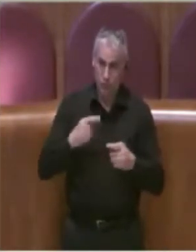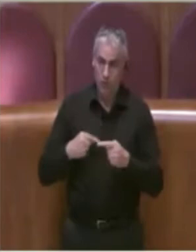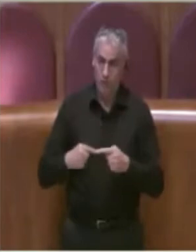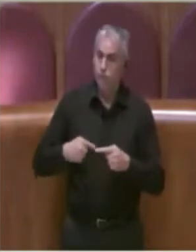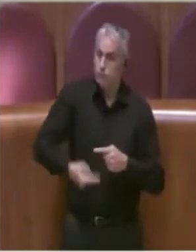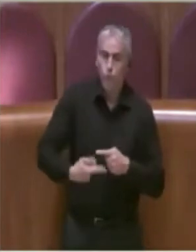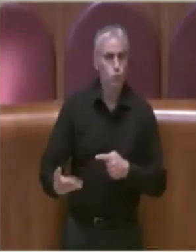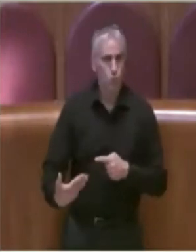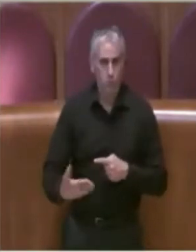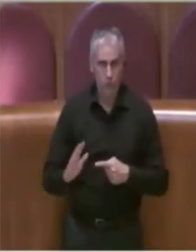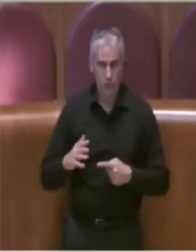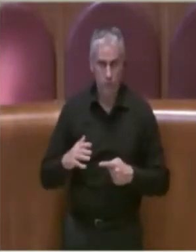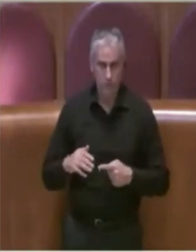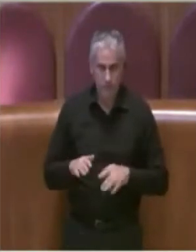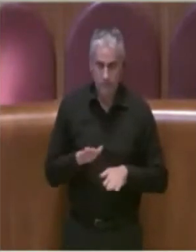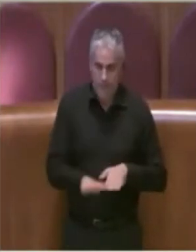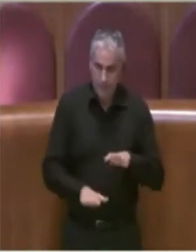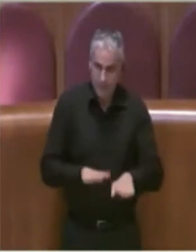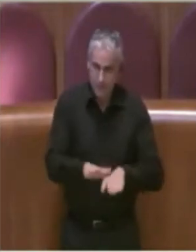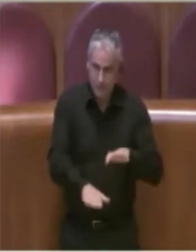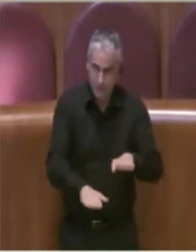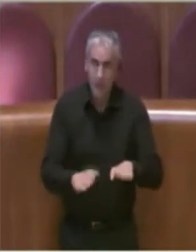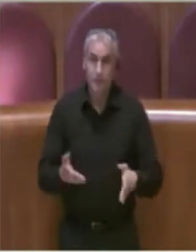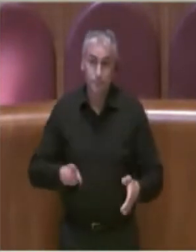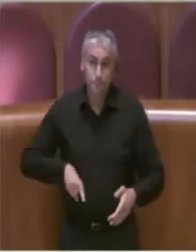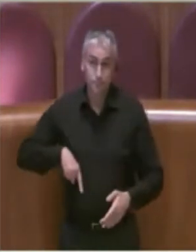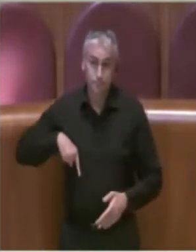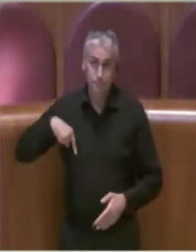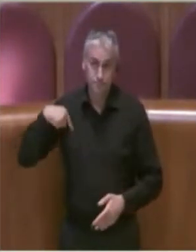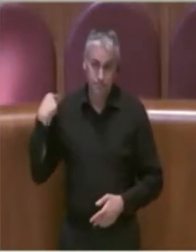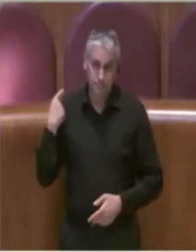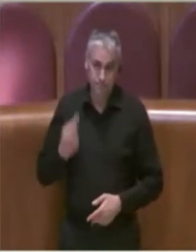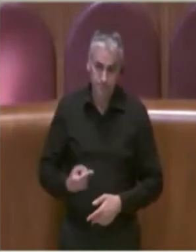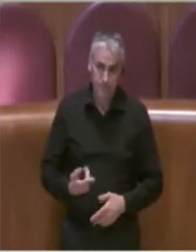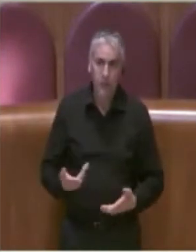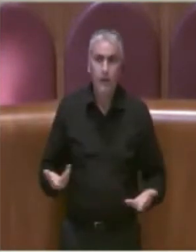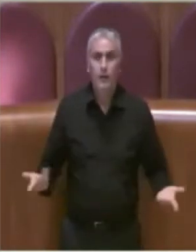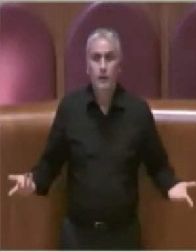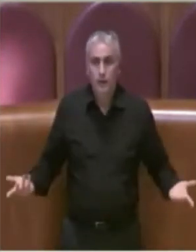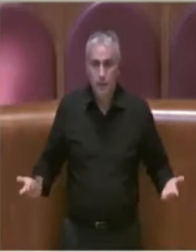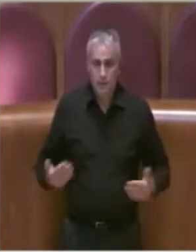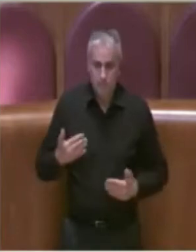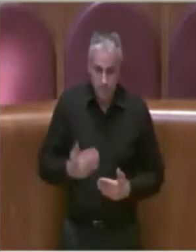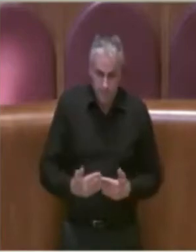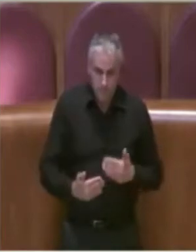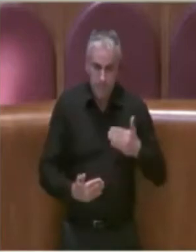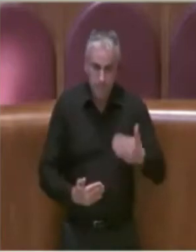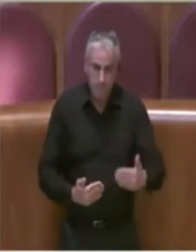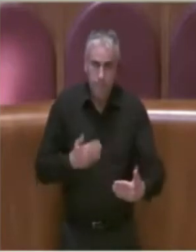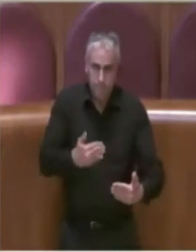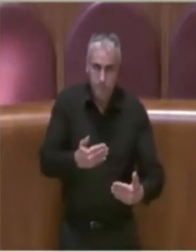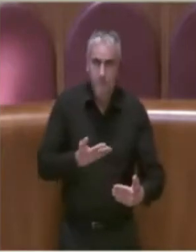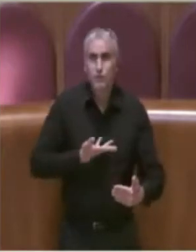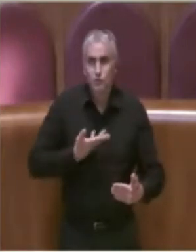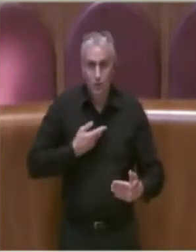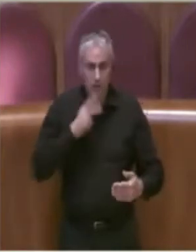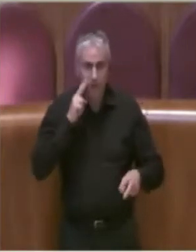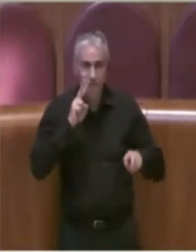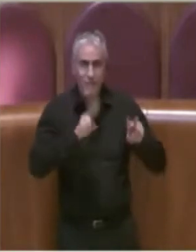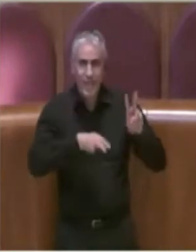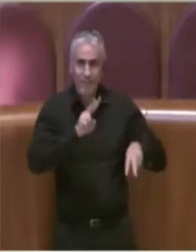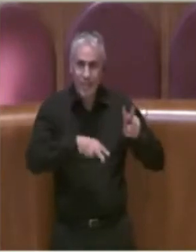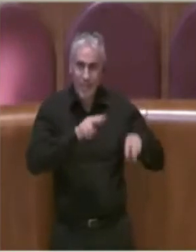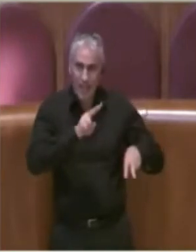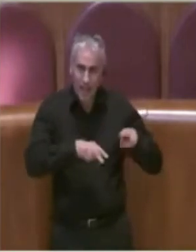passaggi sono stati caratterizzati dalla verifica di